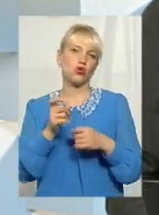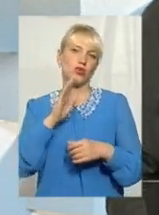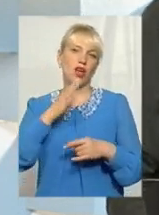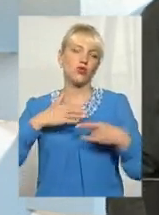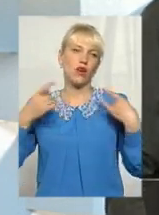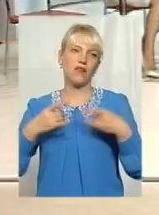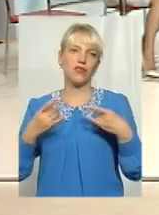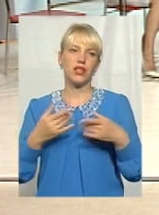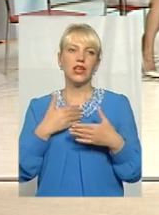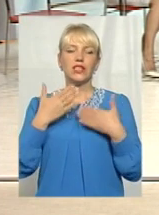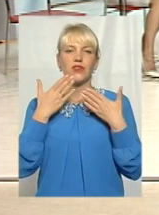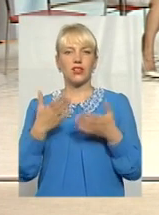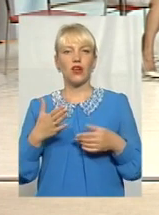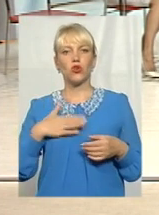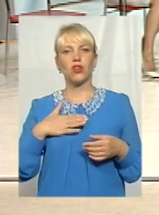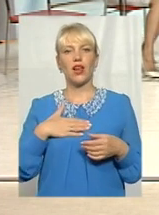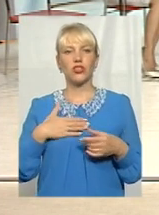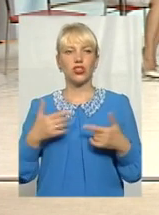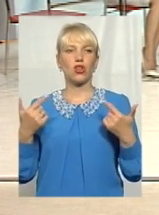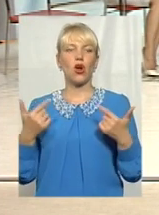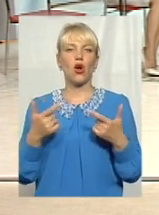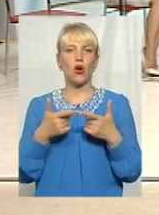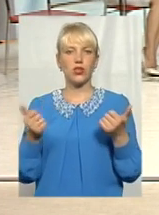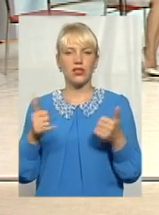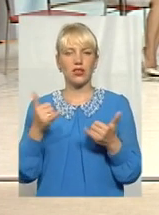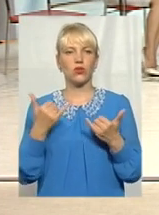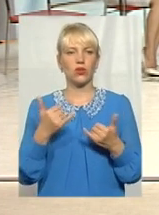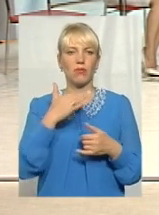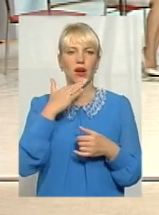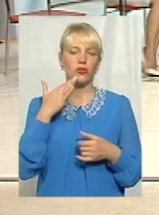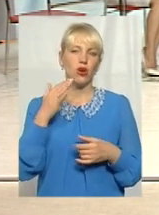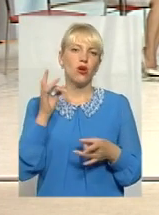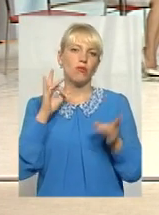І звертаюся знову до наших гостей у студії. Тут прозвучало дуже багато